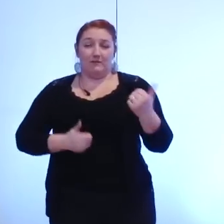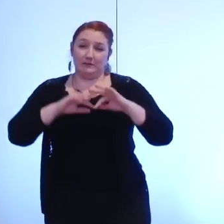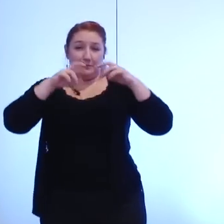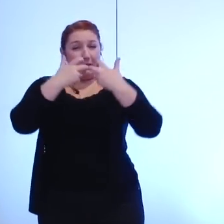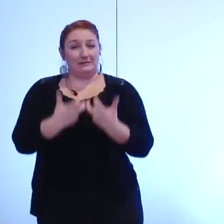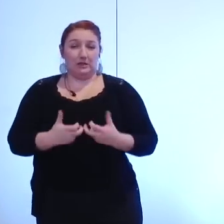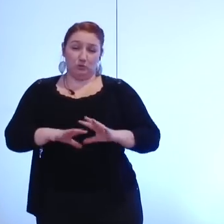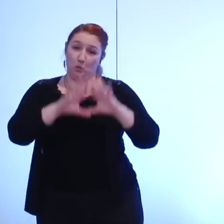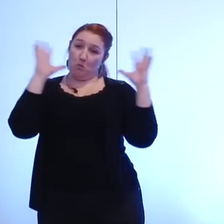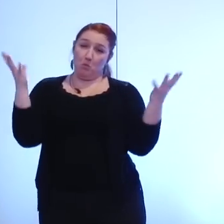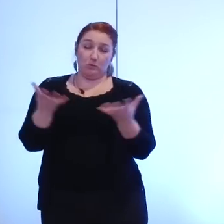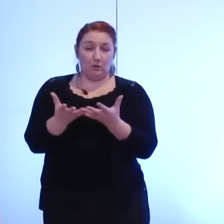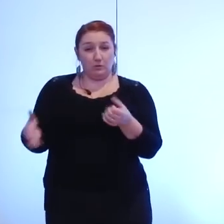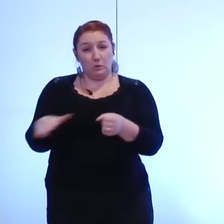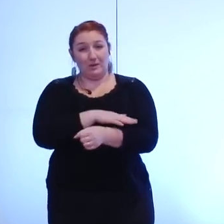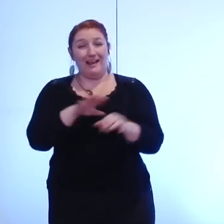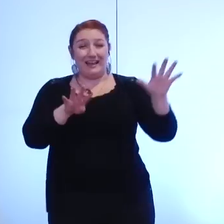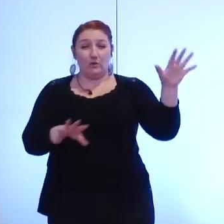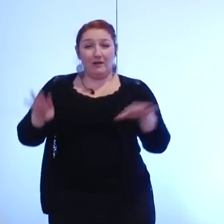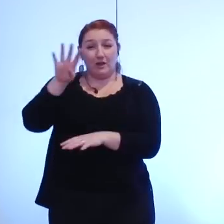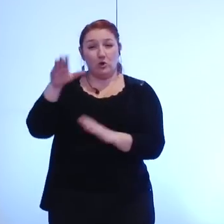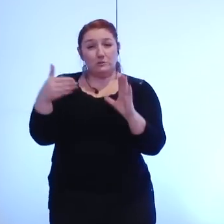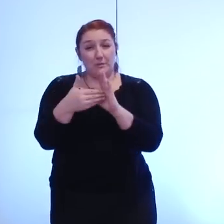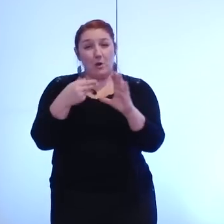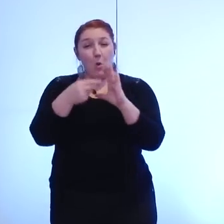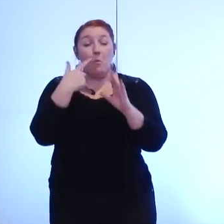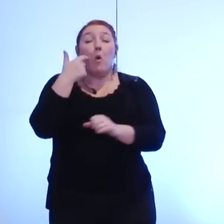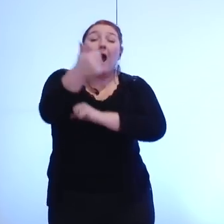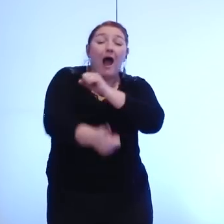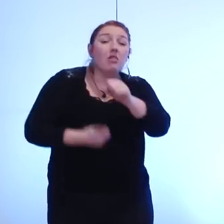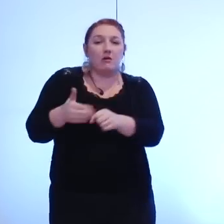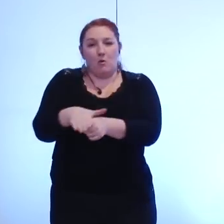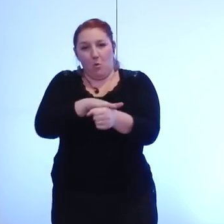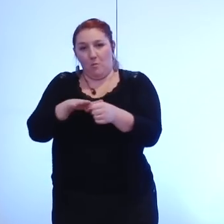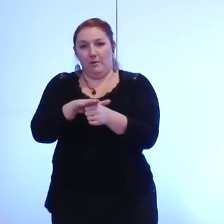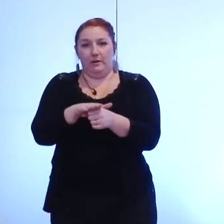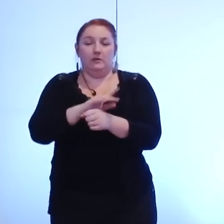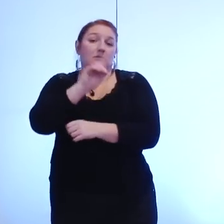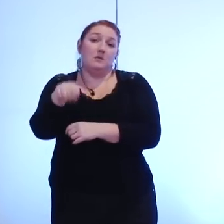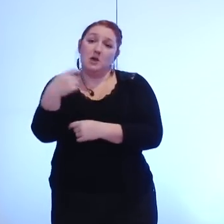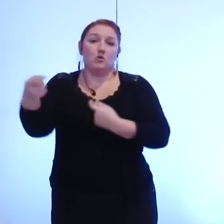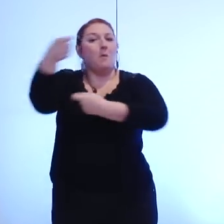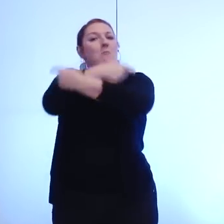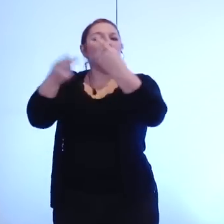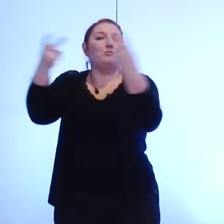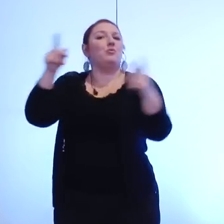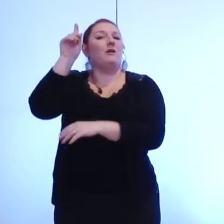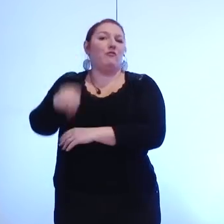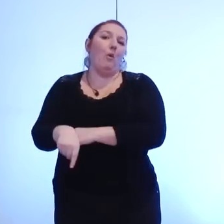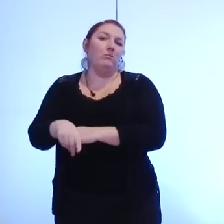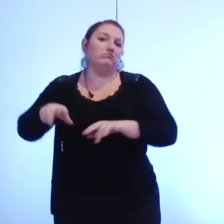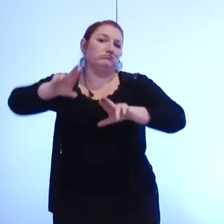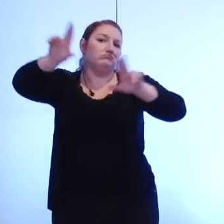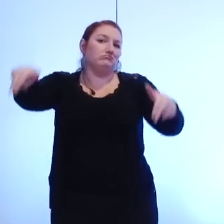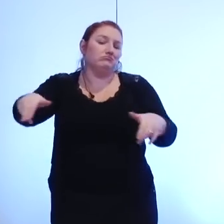total de 94 000 euros en année pleine, qui relèverait évidemment du Code des marchés publics. Nous vous demandons